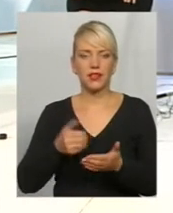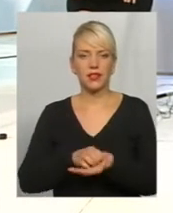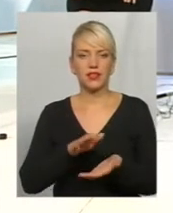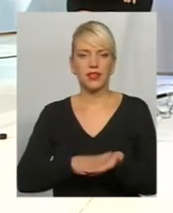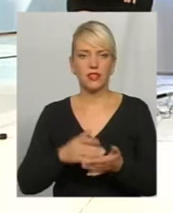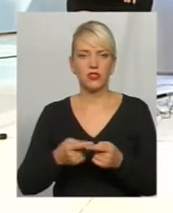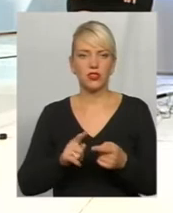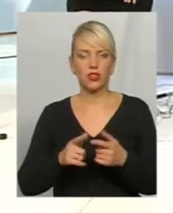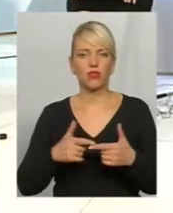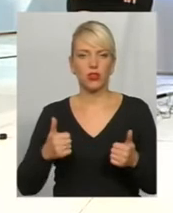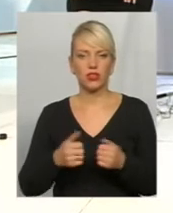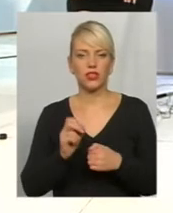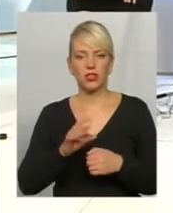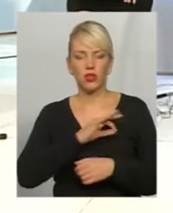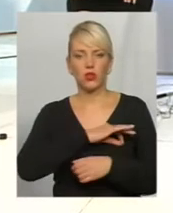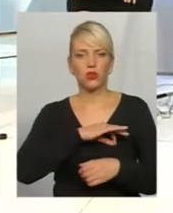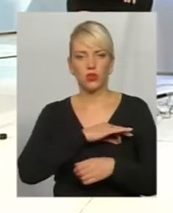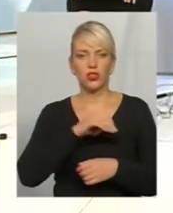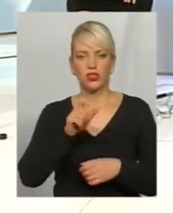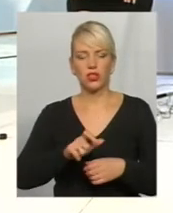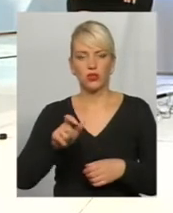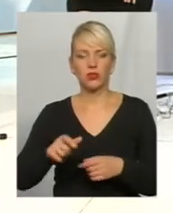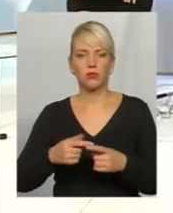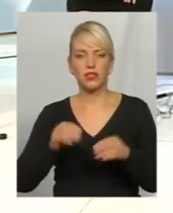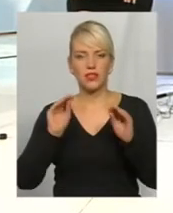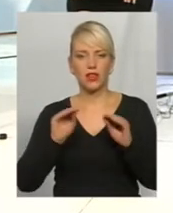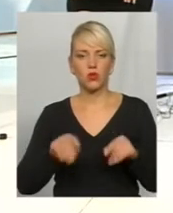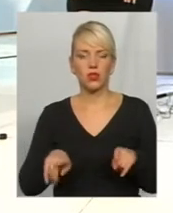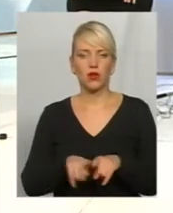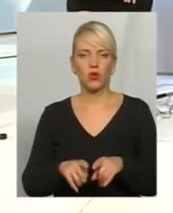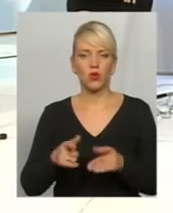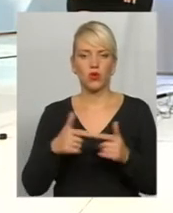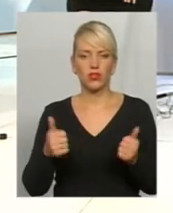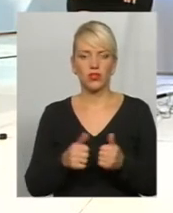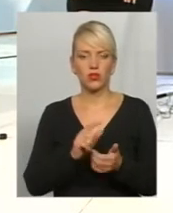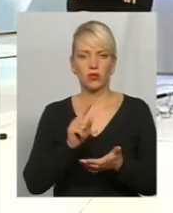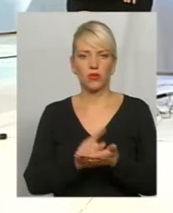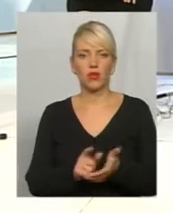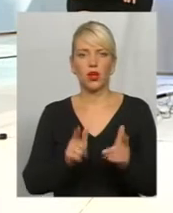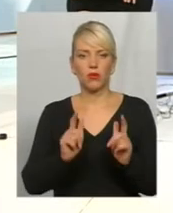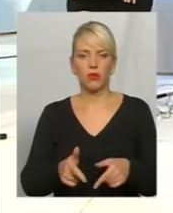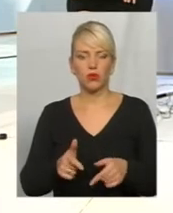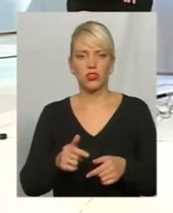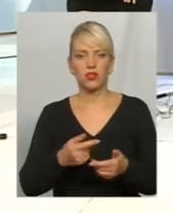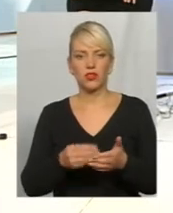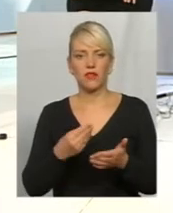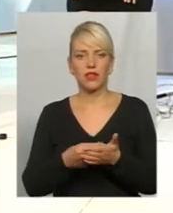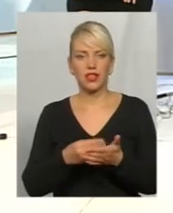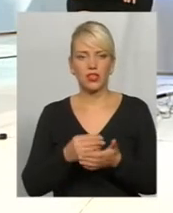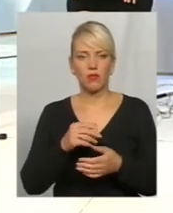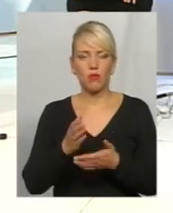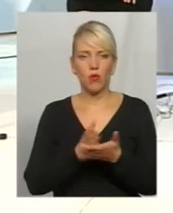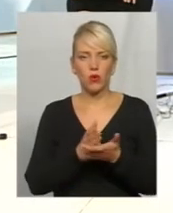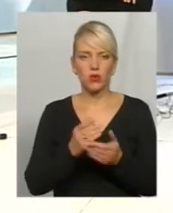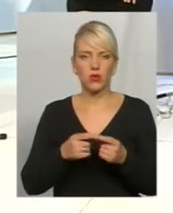цієї організації як юридичної особи. Статут такої організації обов'язково погоджується в держфінг послуг. Законом